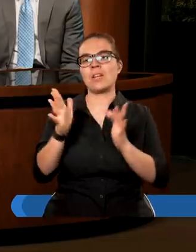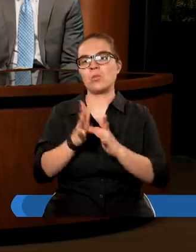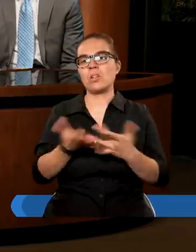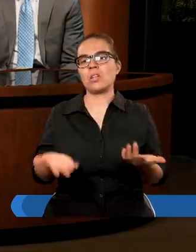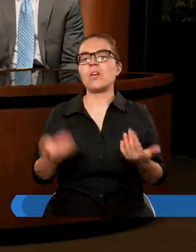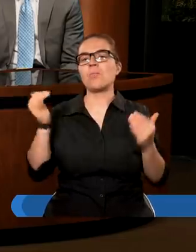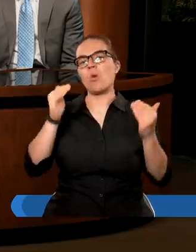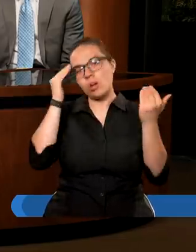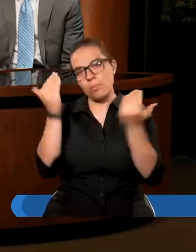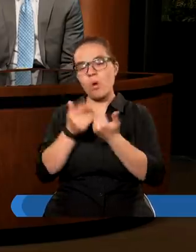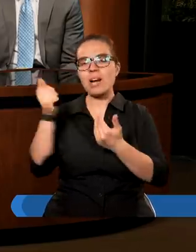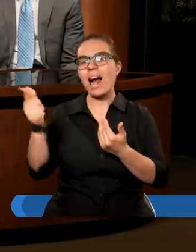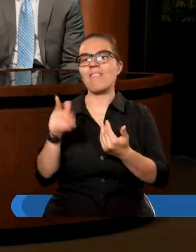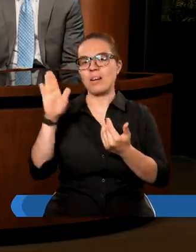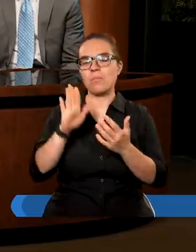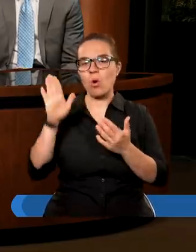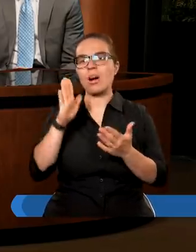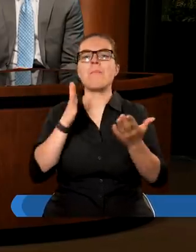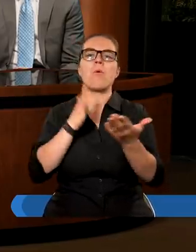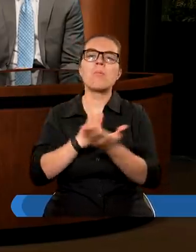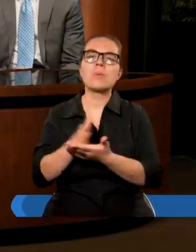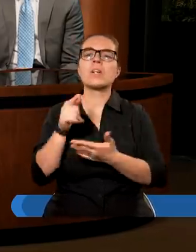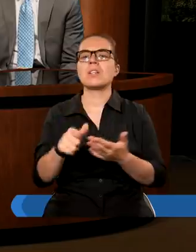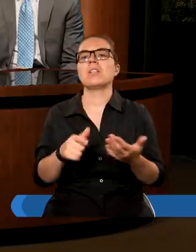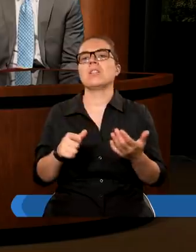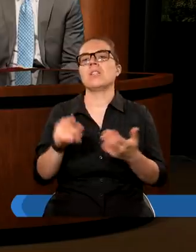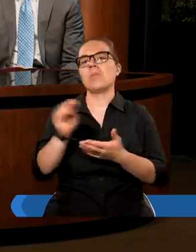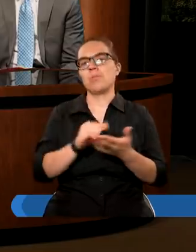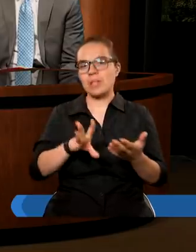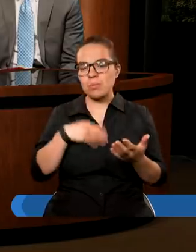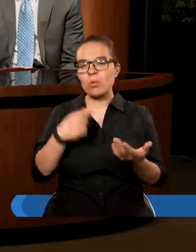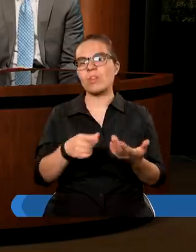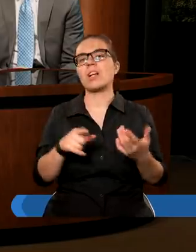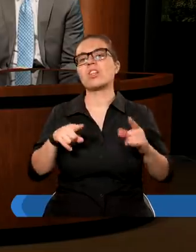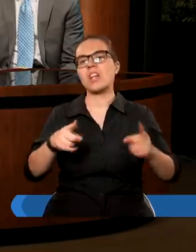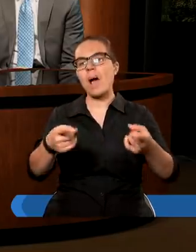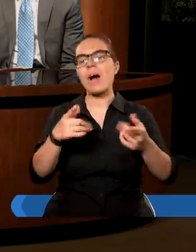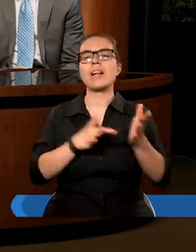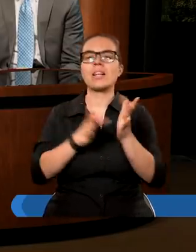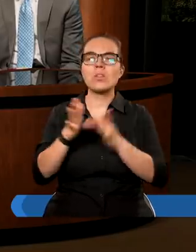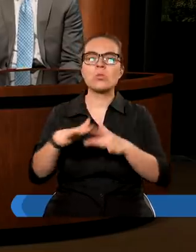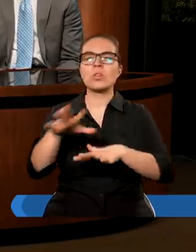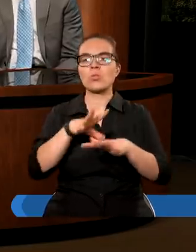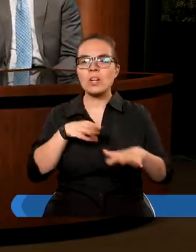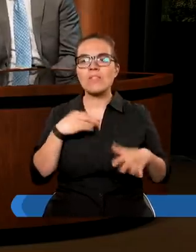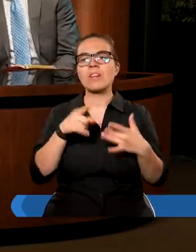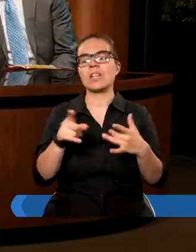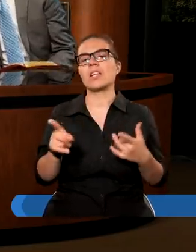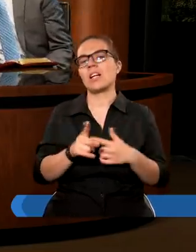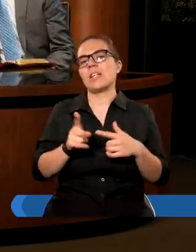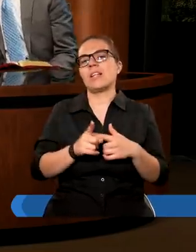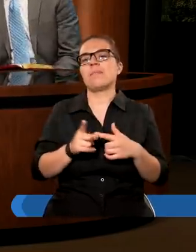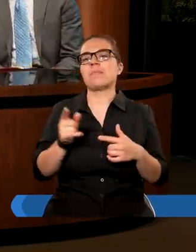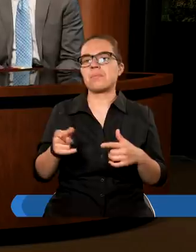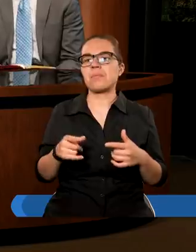A możemy Go poznawać oczywiście poprzez studium, poprzez działanie, poprzez dość osobiste doświadczenia, tak